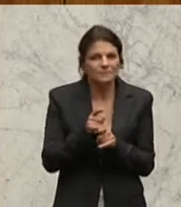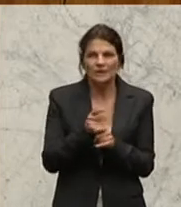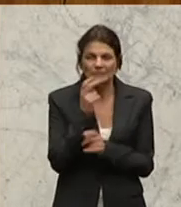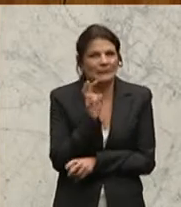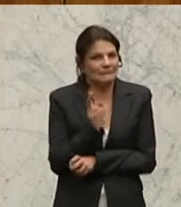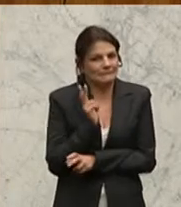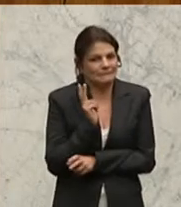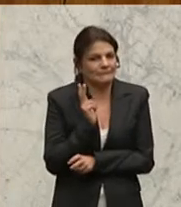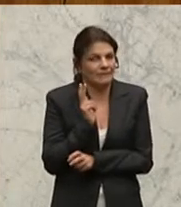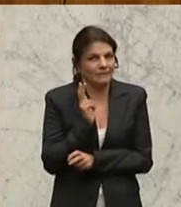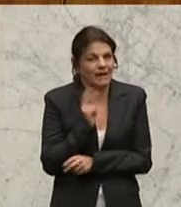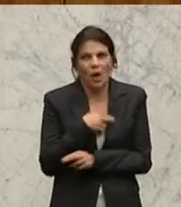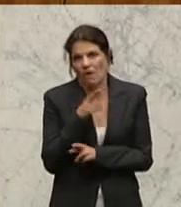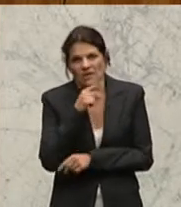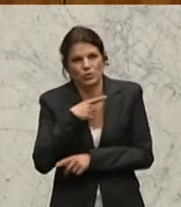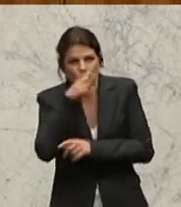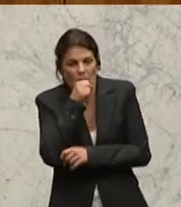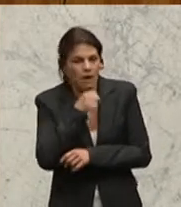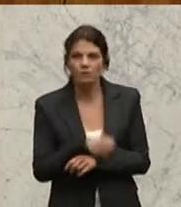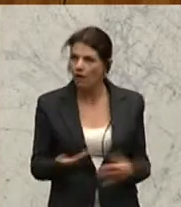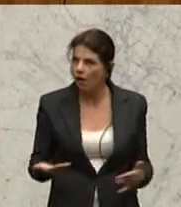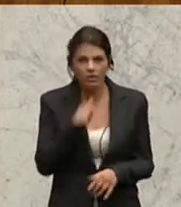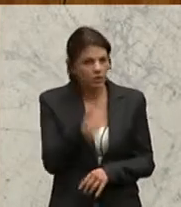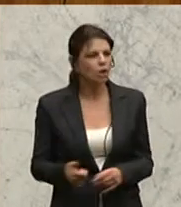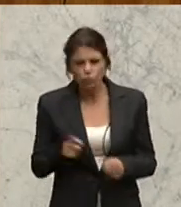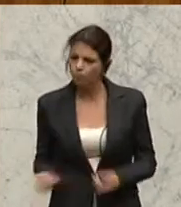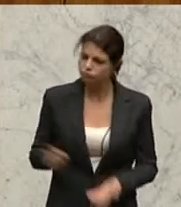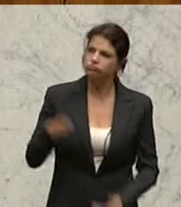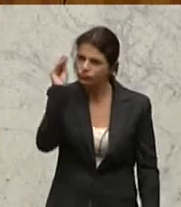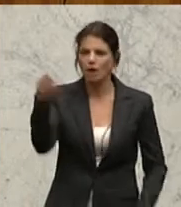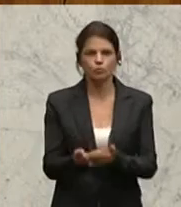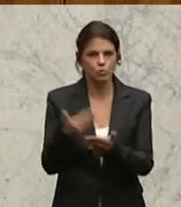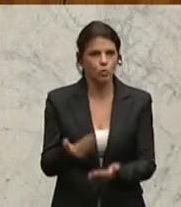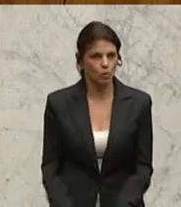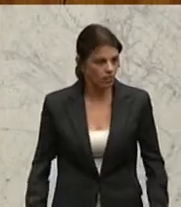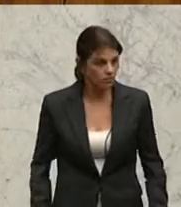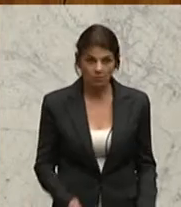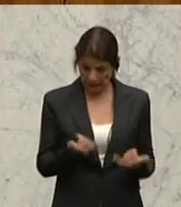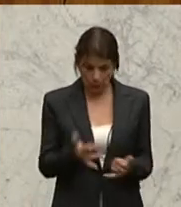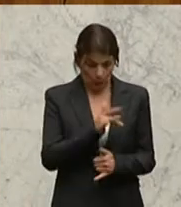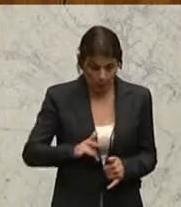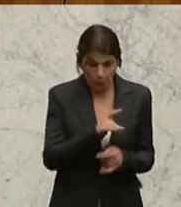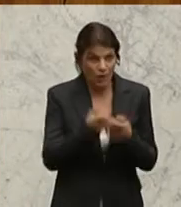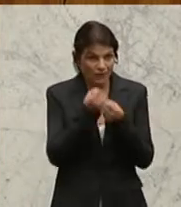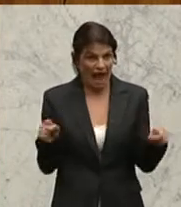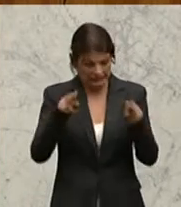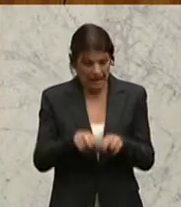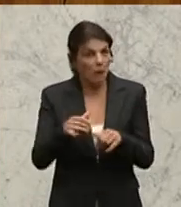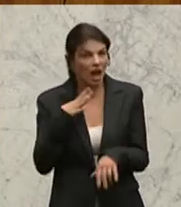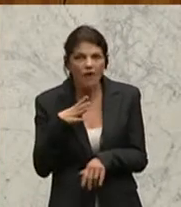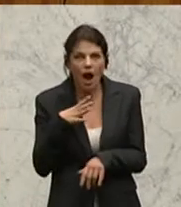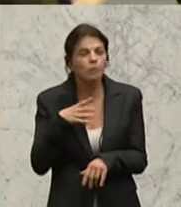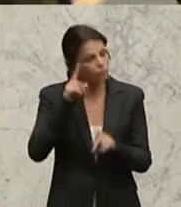versucht zu schweigen, anstatt dass man kräftig auch sein Wort erhebt, wenn Grund und Freiheitsrechte in Gefahr sind, wenn man